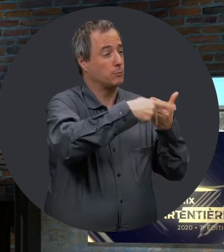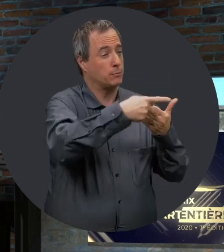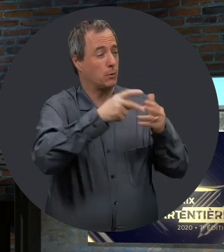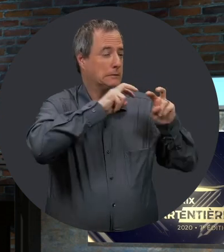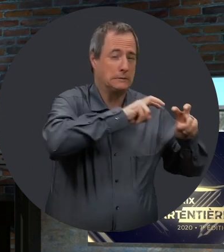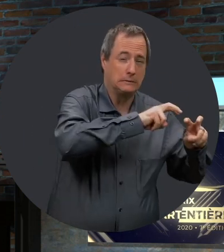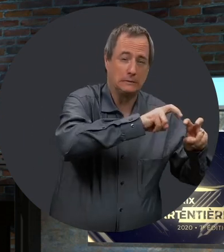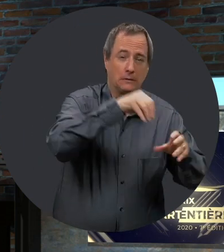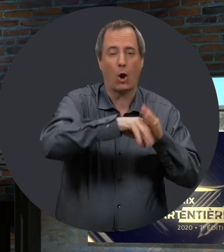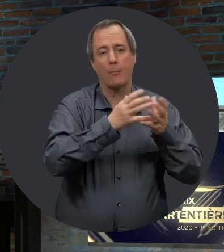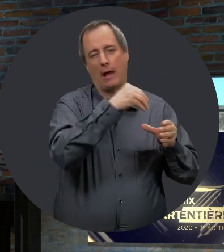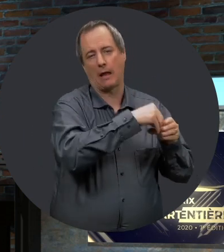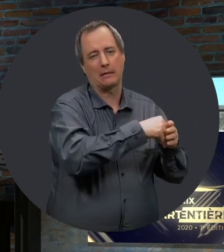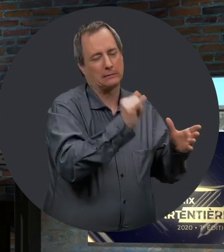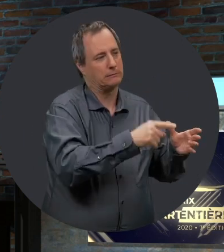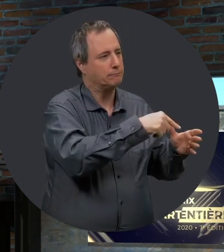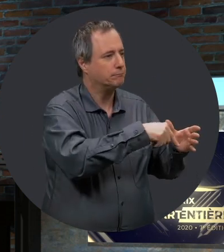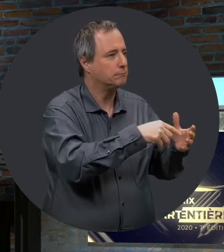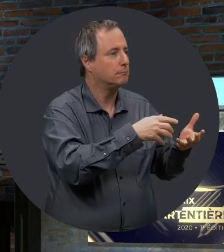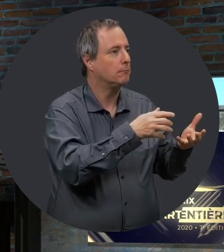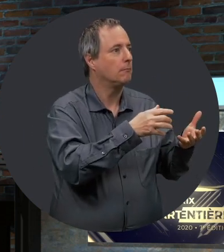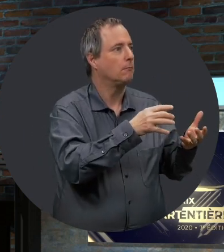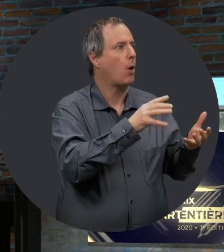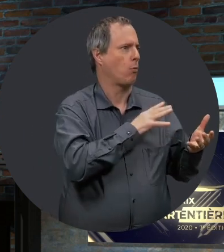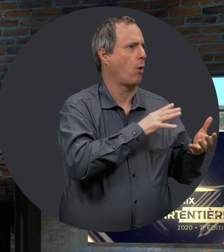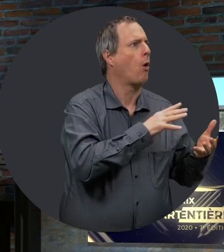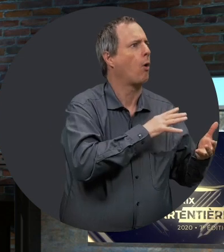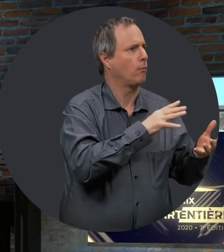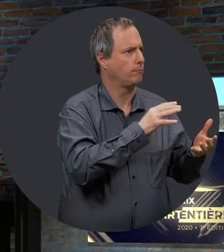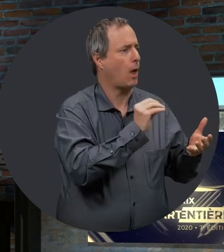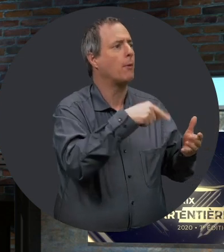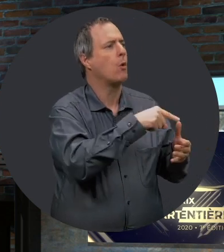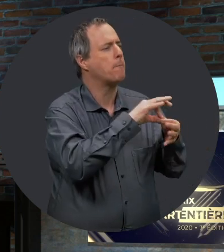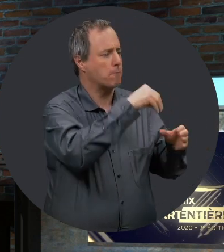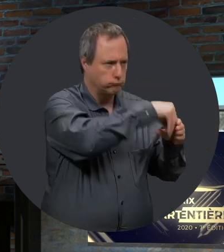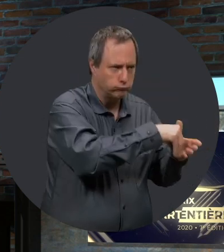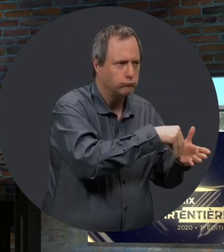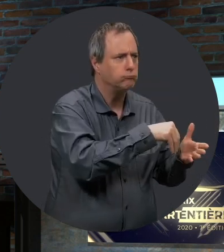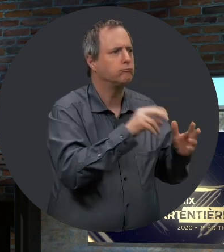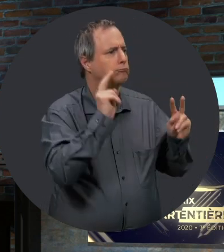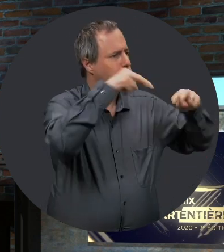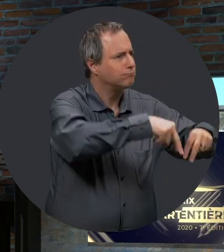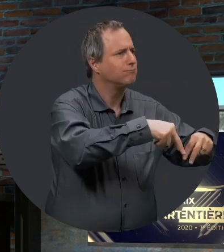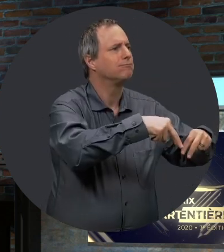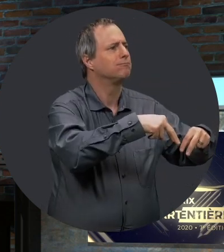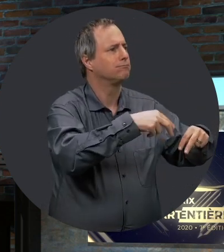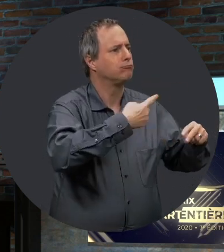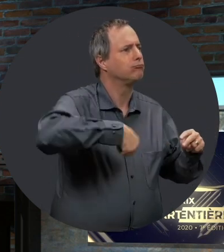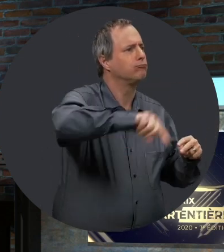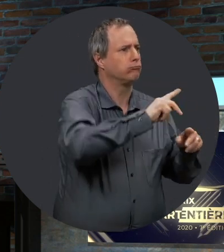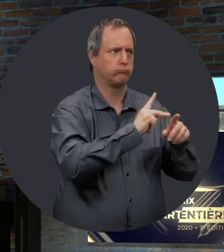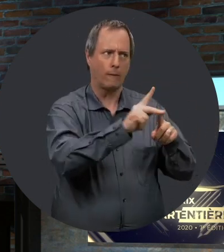dossiers qu'on a fait analyser par un comité à l'interne où il y avait des membres de l'office qui, avec professionnalisme et